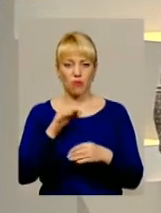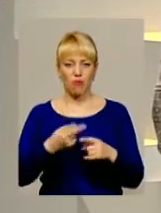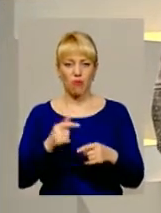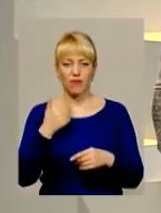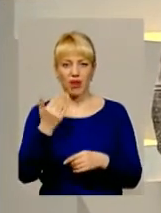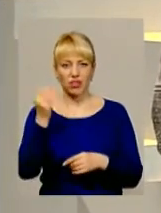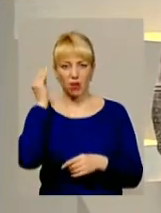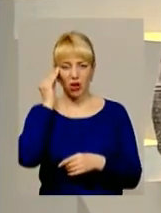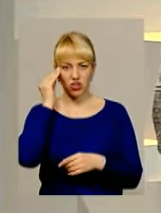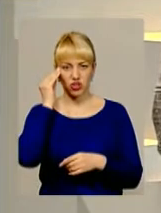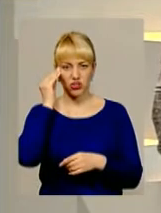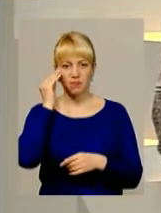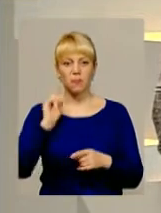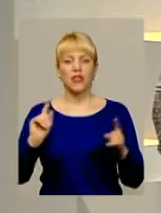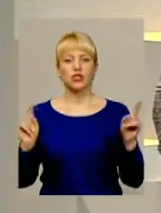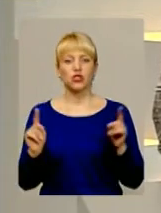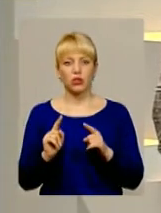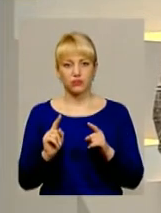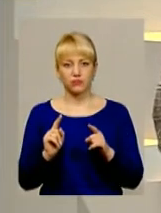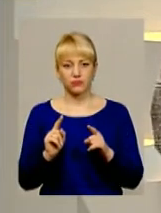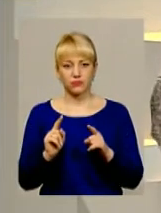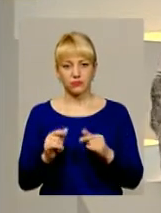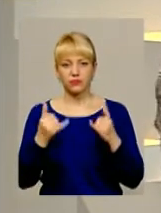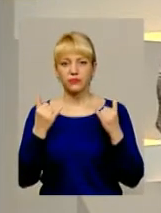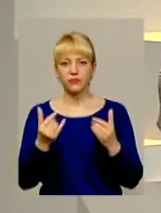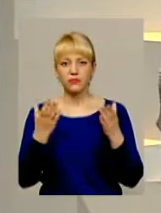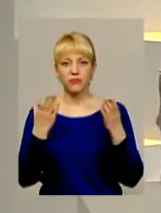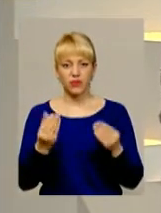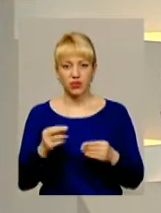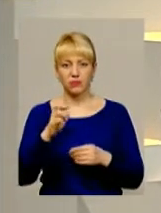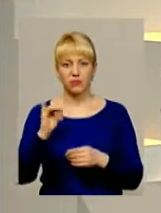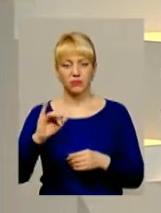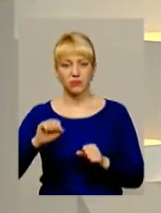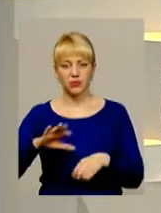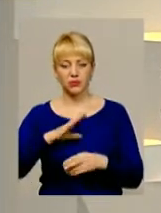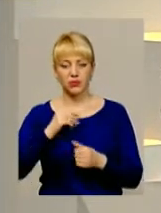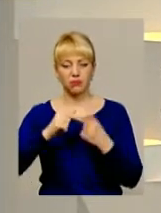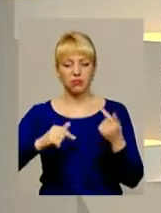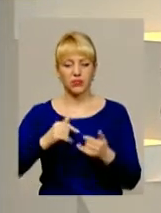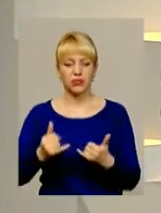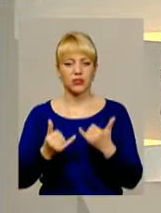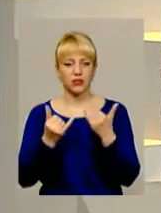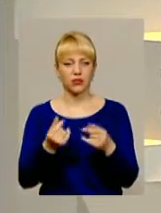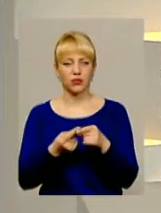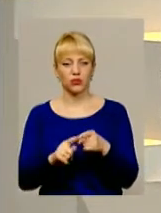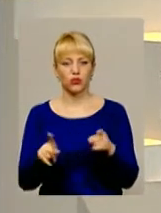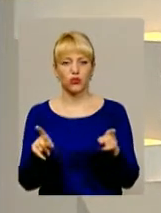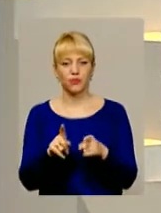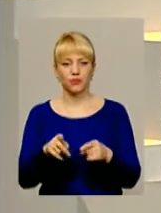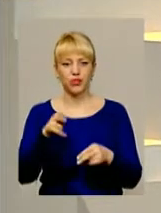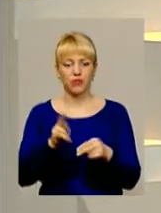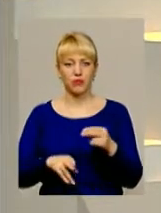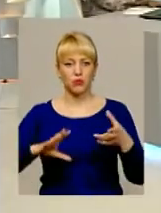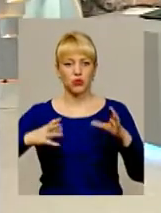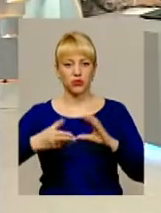бачення, що на сьогоднішній день міг би зробити бізнес для того, аби в кінцевому